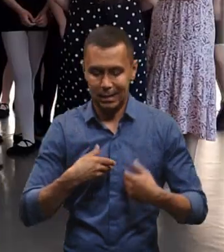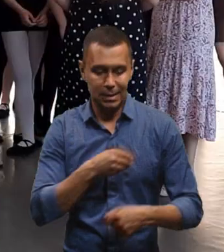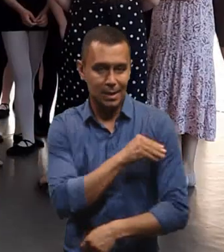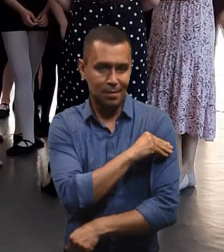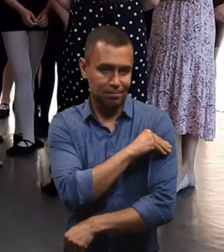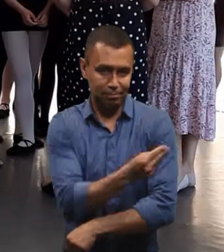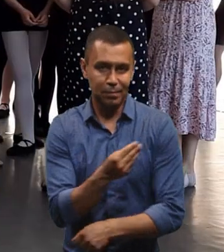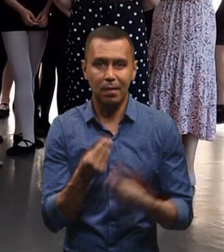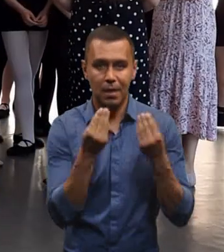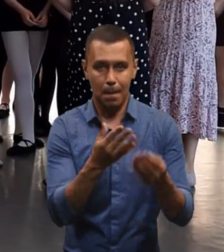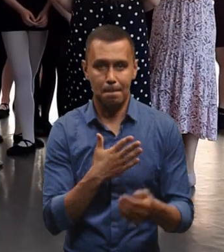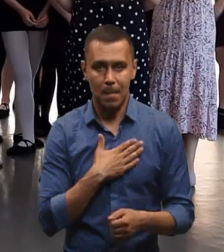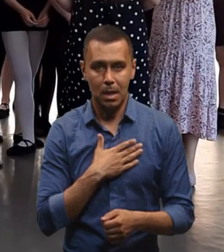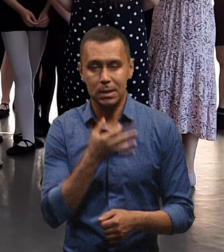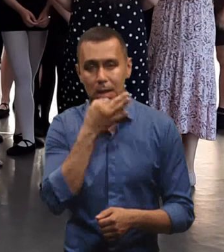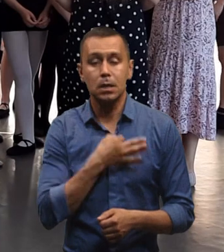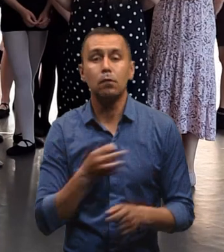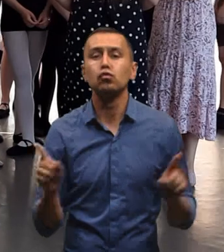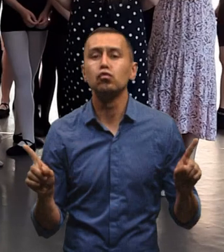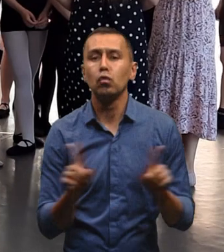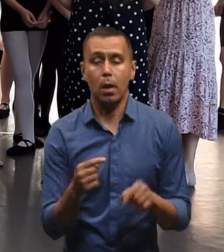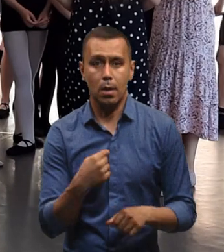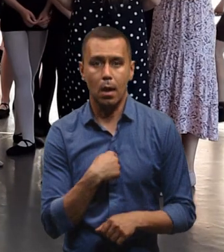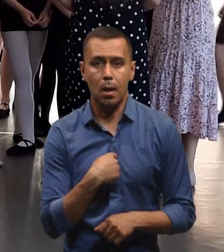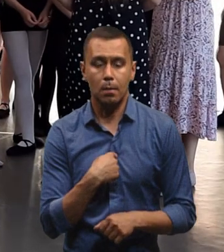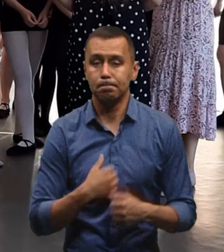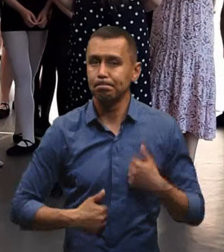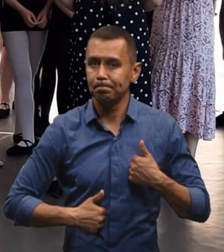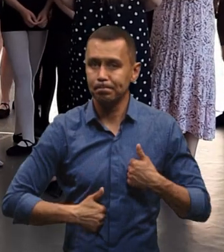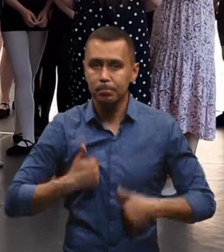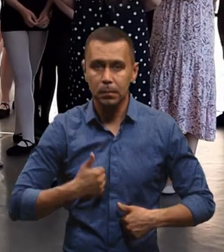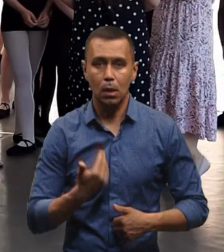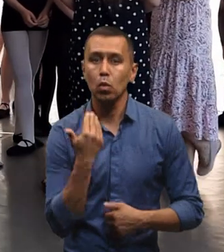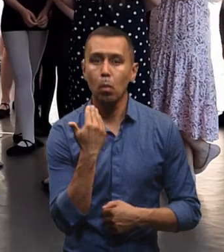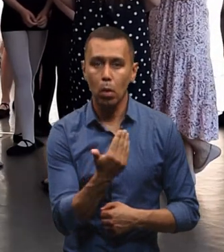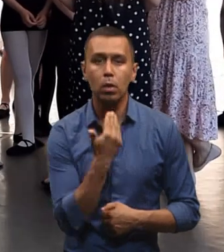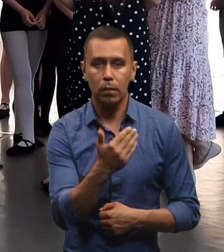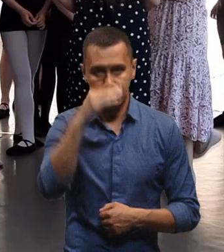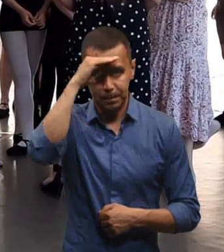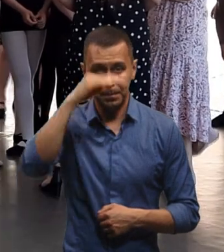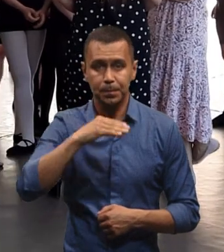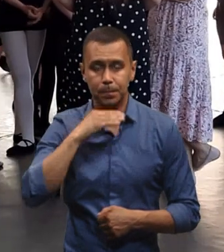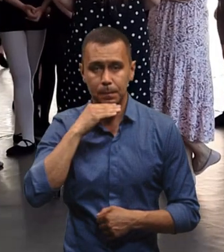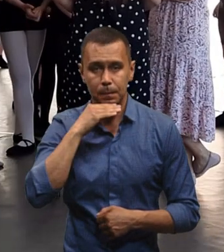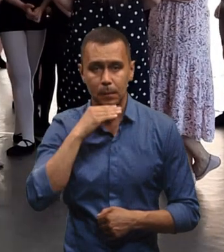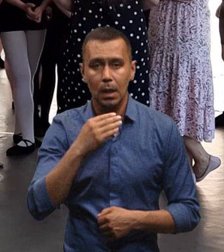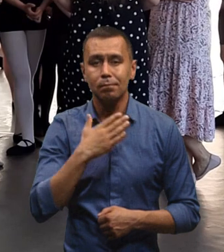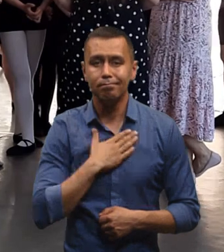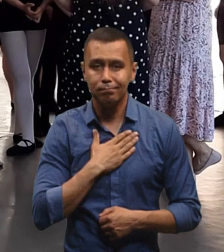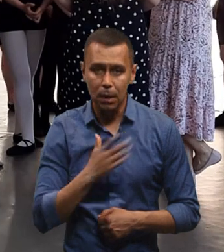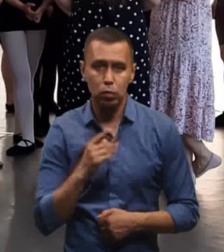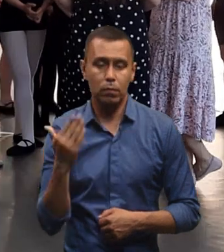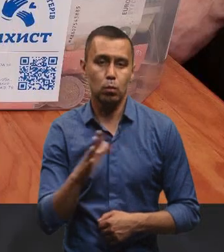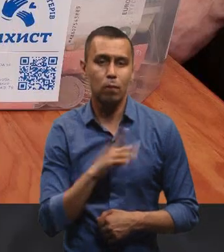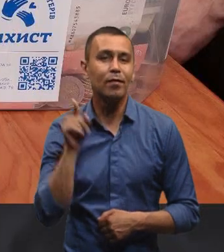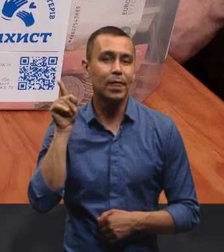мені. Він сказав, що я пишаюся тобою і твоїм батьком і дякую, що він